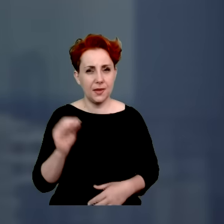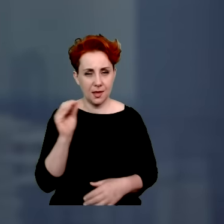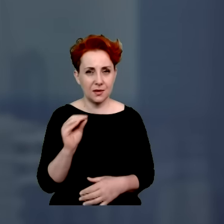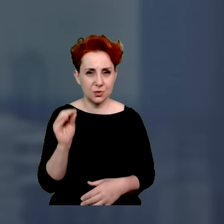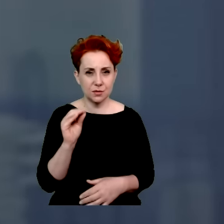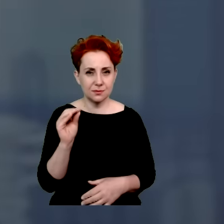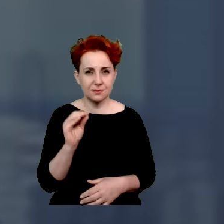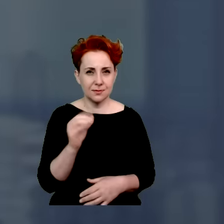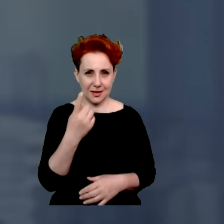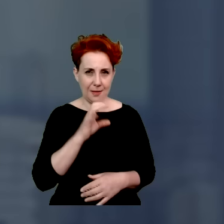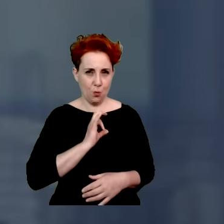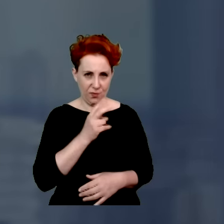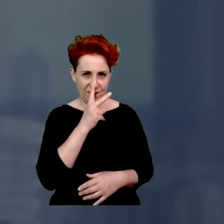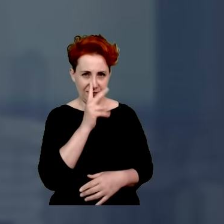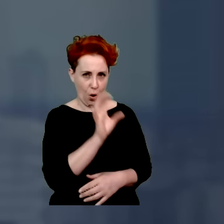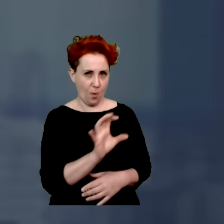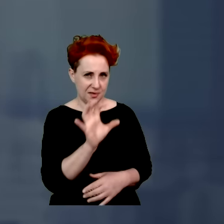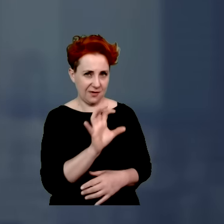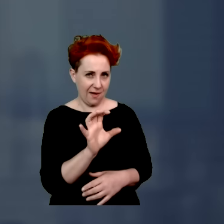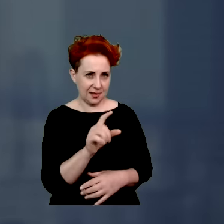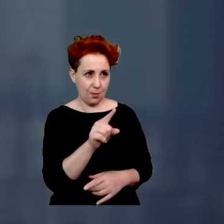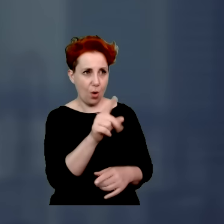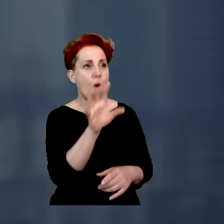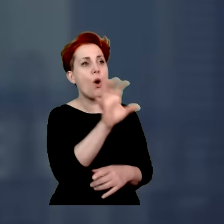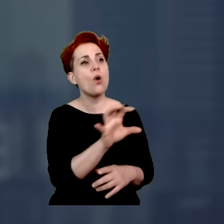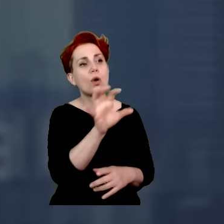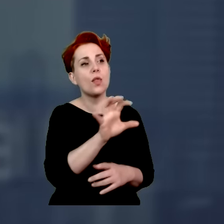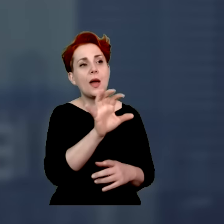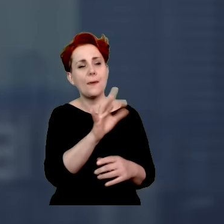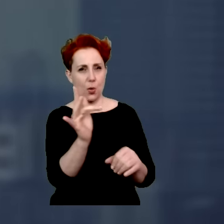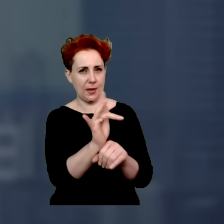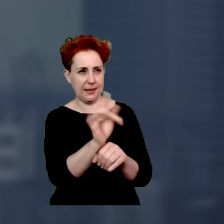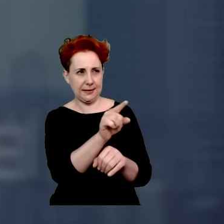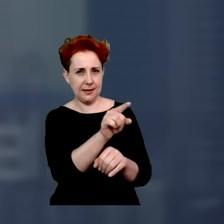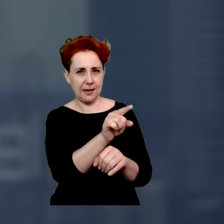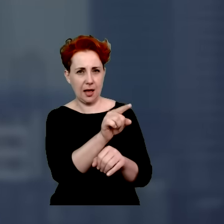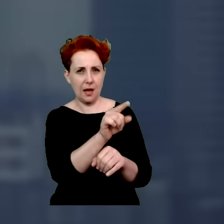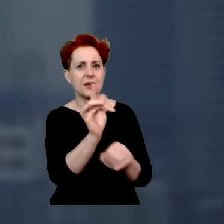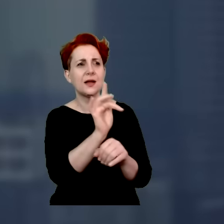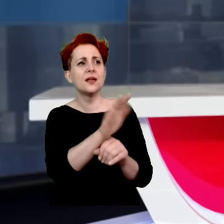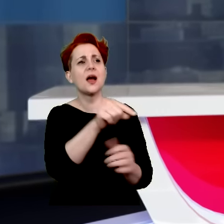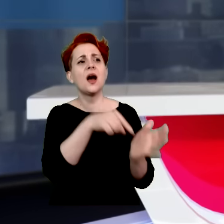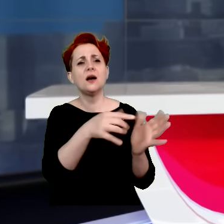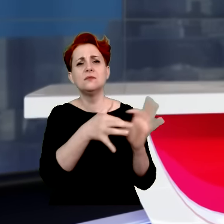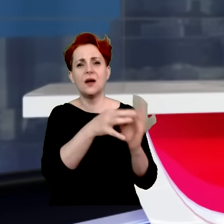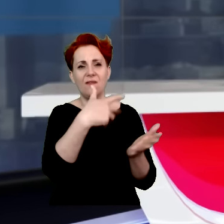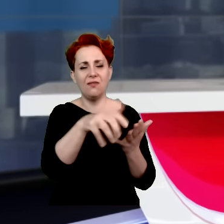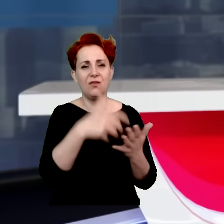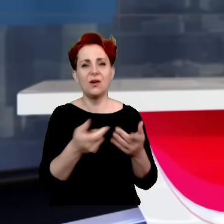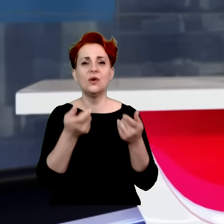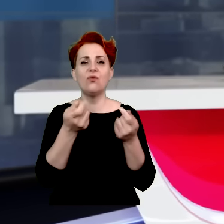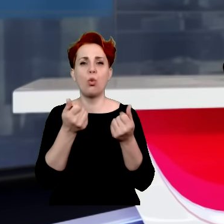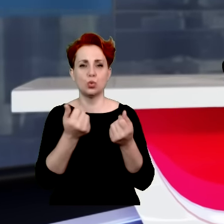jedną moją obserwację, którą poczyniłam, oglądając właśnie krytykę wydawania pieniędzy z Funduszu Sprawiedliwości